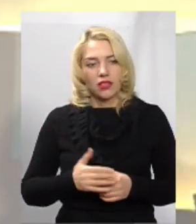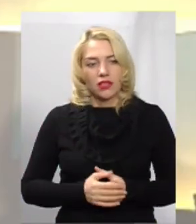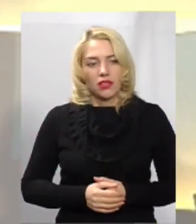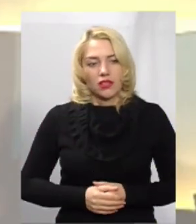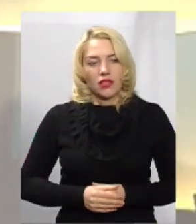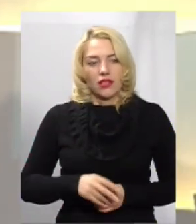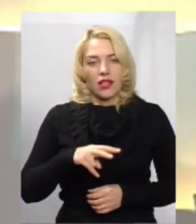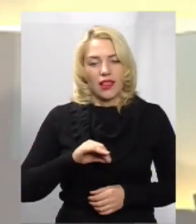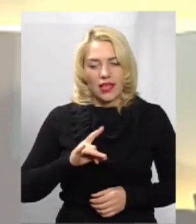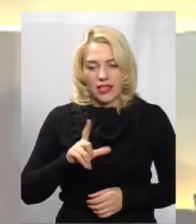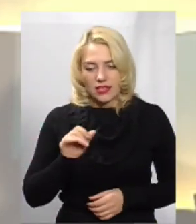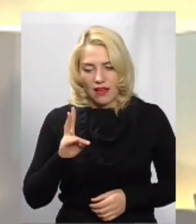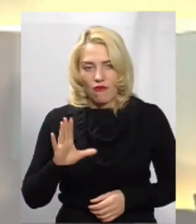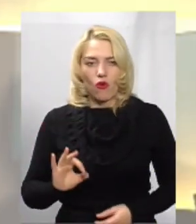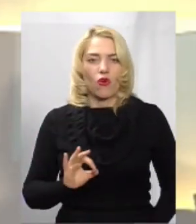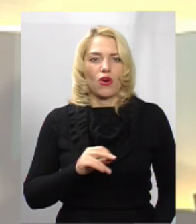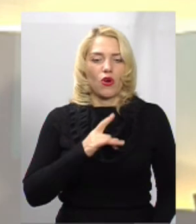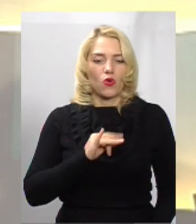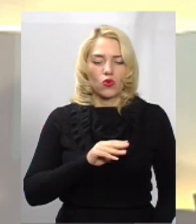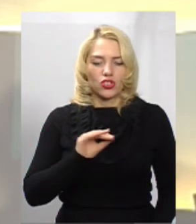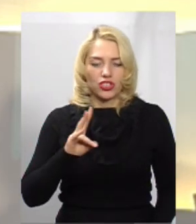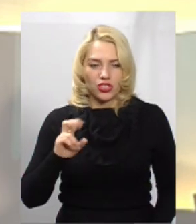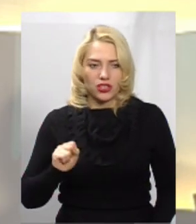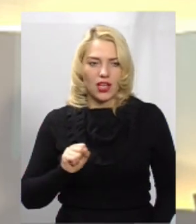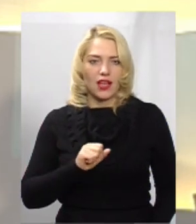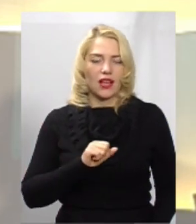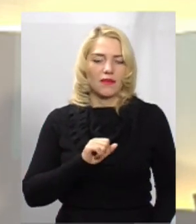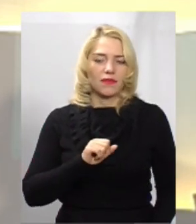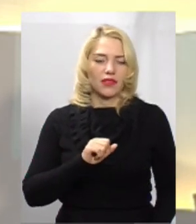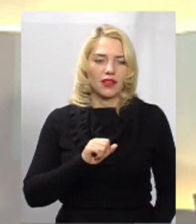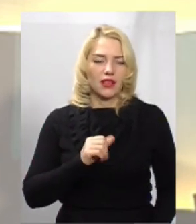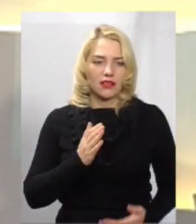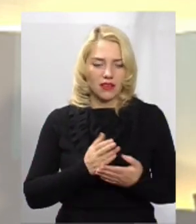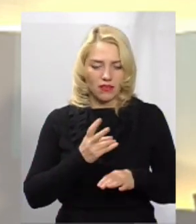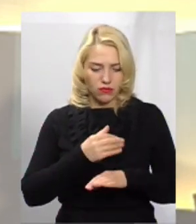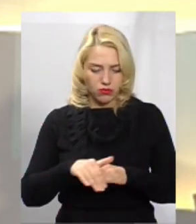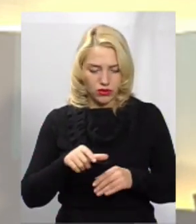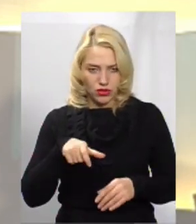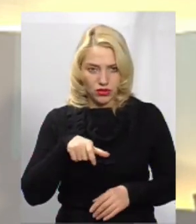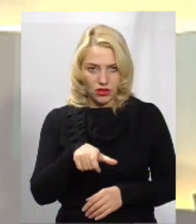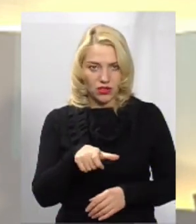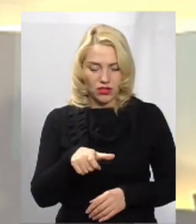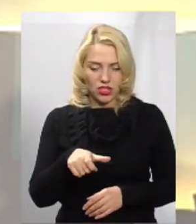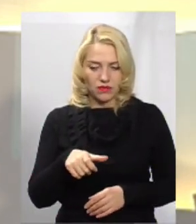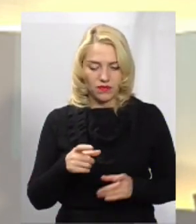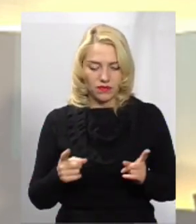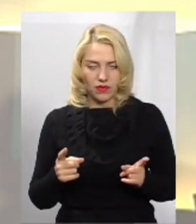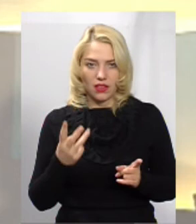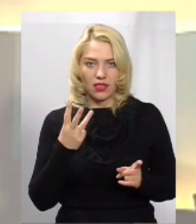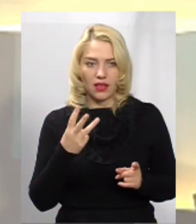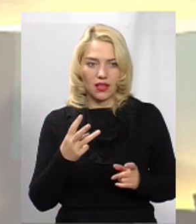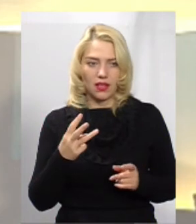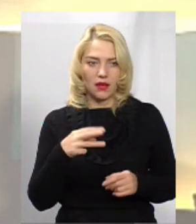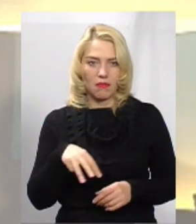Як і у Лезново, так і в Ружечині, так і в мікрорайоні Дубової є вулички шириною 3 метра і навіть менші. Ми їх не